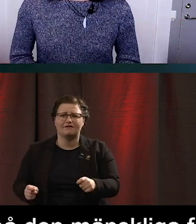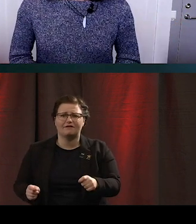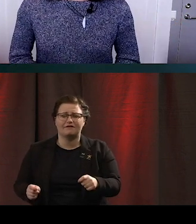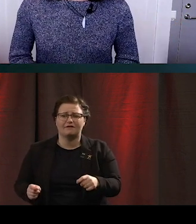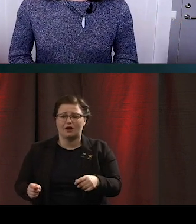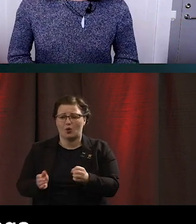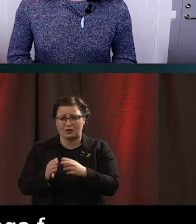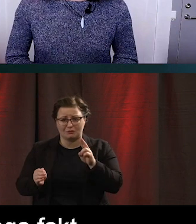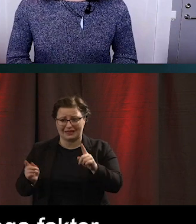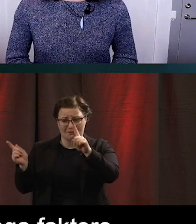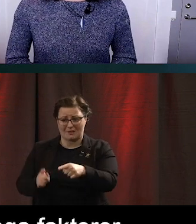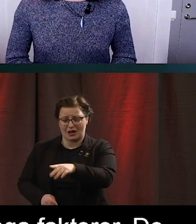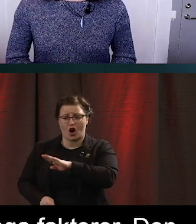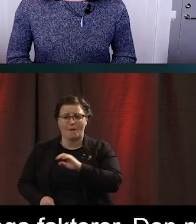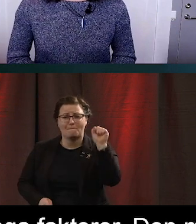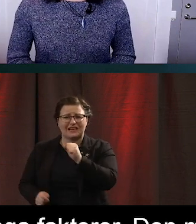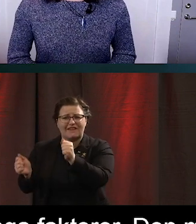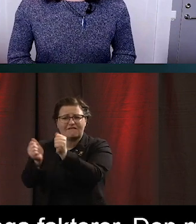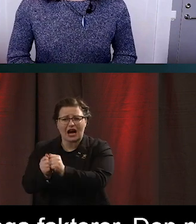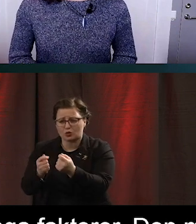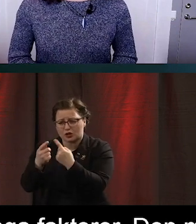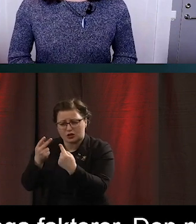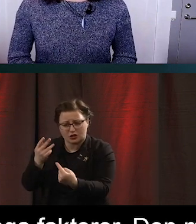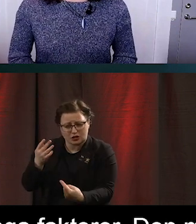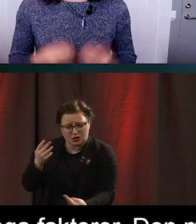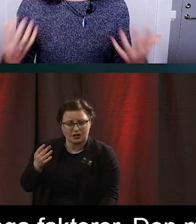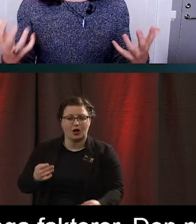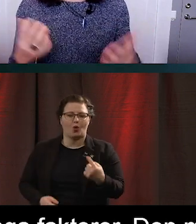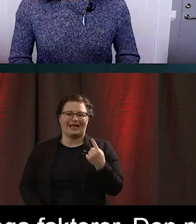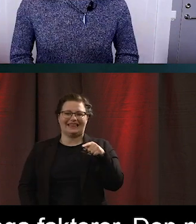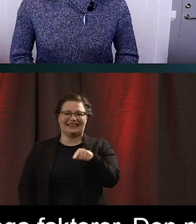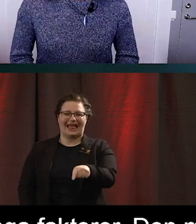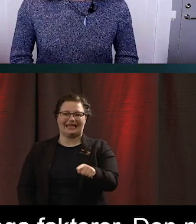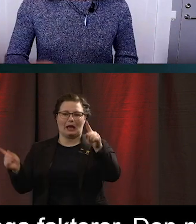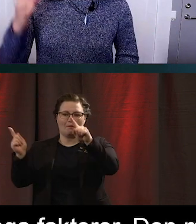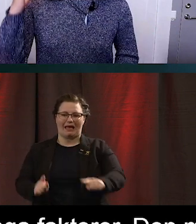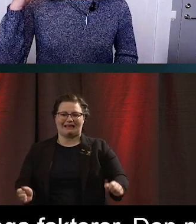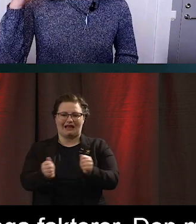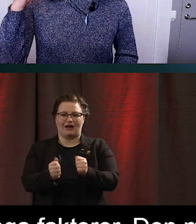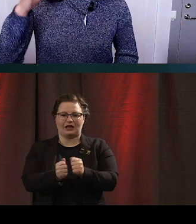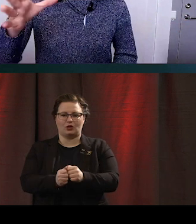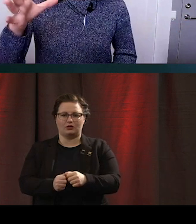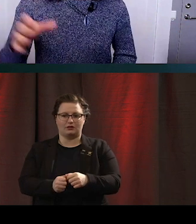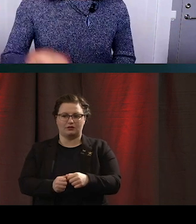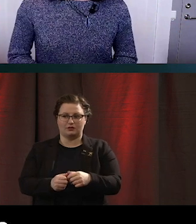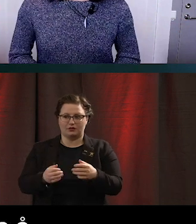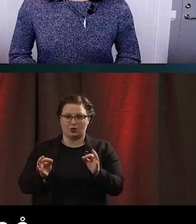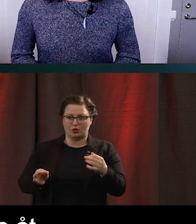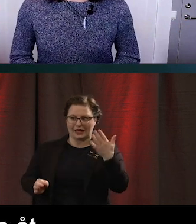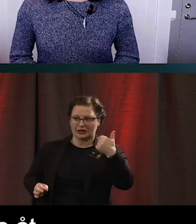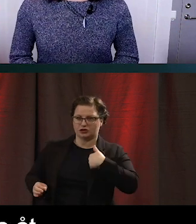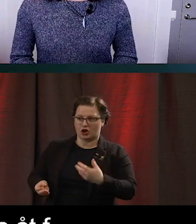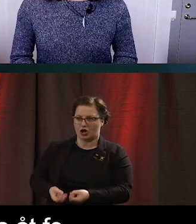den mänskliga faktorn ger oss ingen ledtråd om vad det kan göra åt att det gick fel. Så jag pratar om